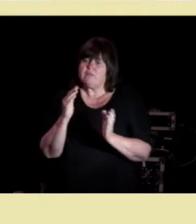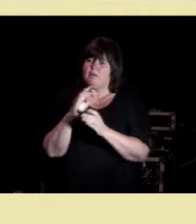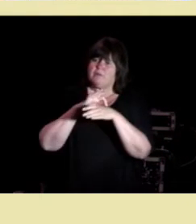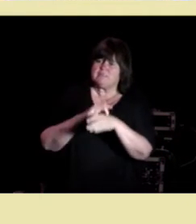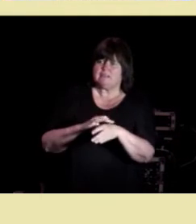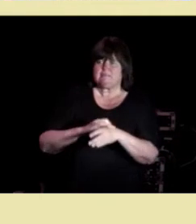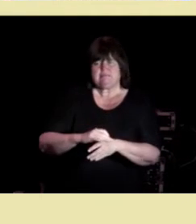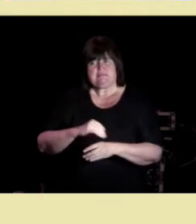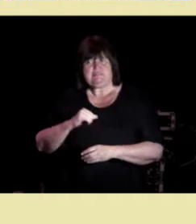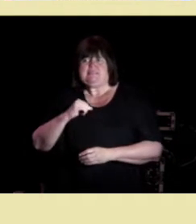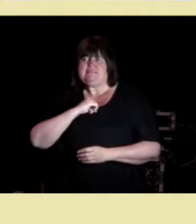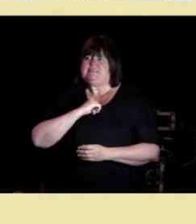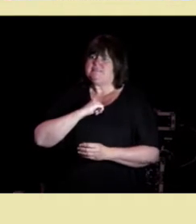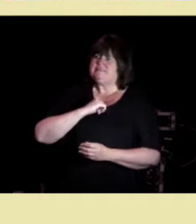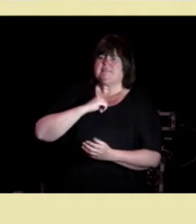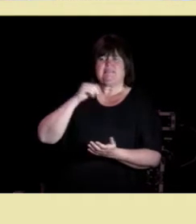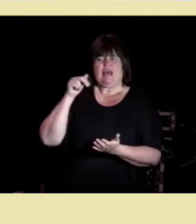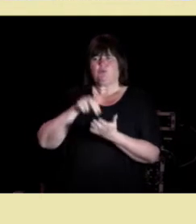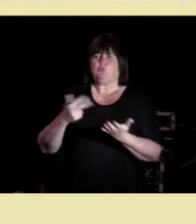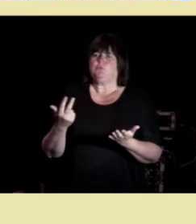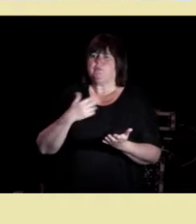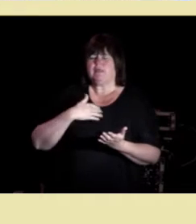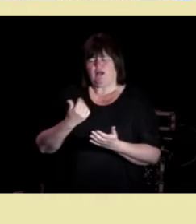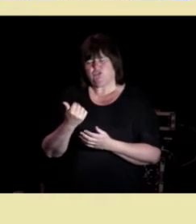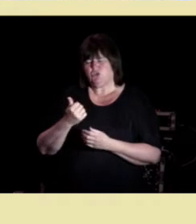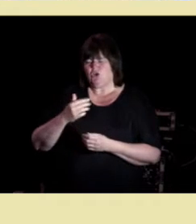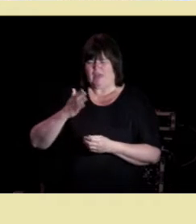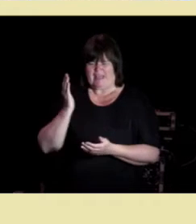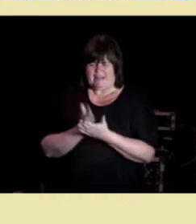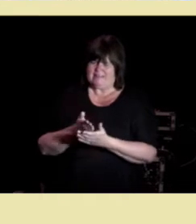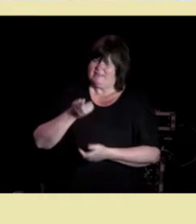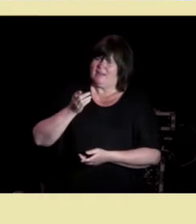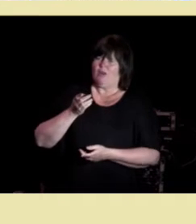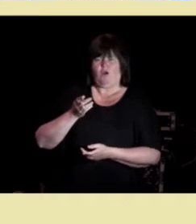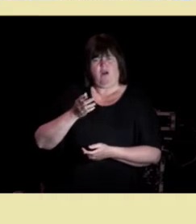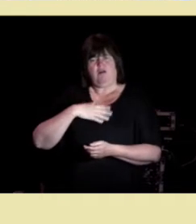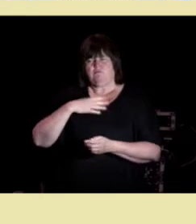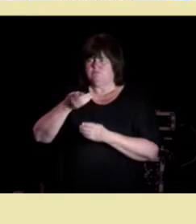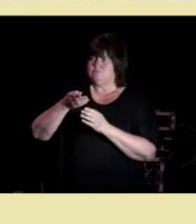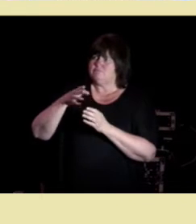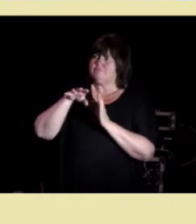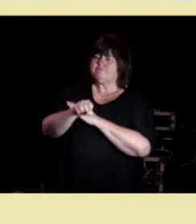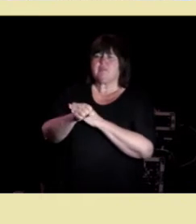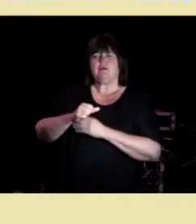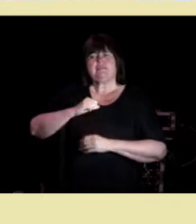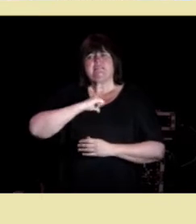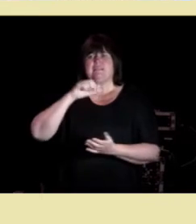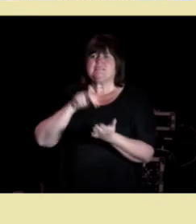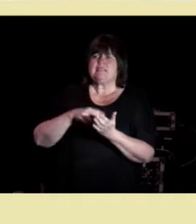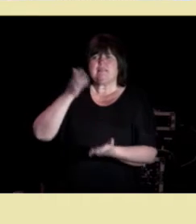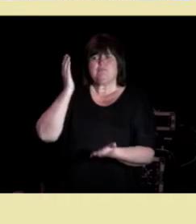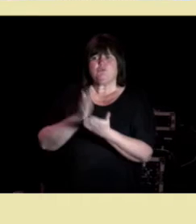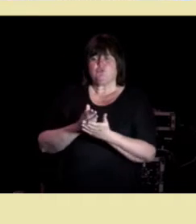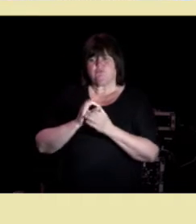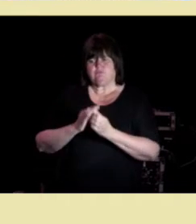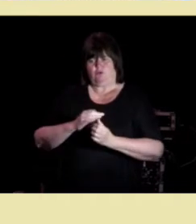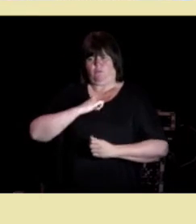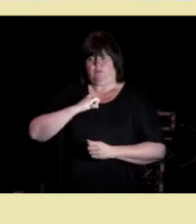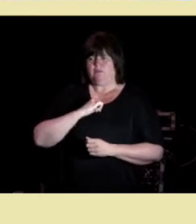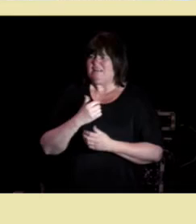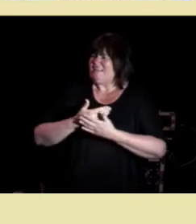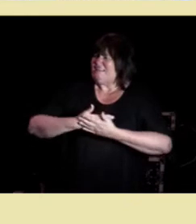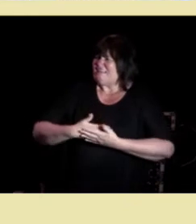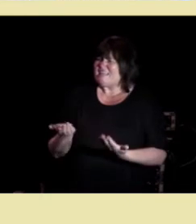eller rett til å fatte selvstendige beslutninger om seg selv. Ingen beslutning om meg